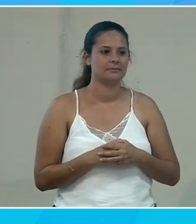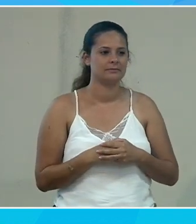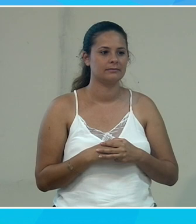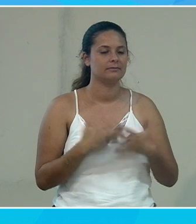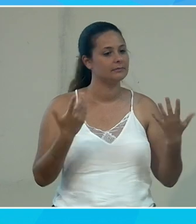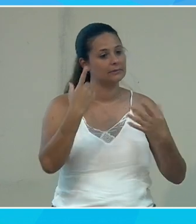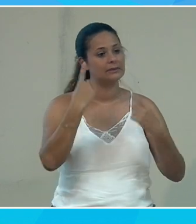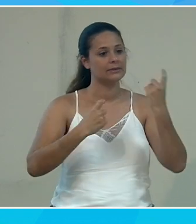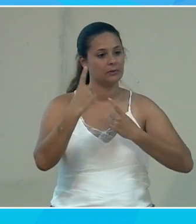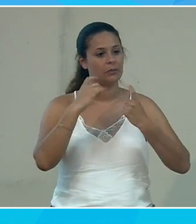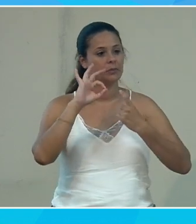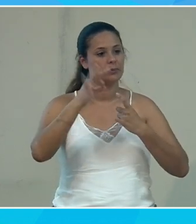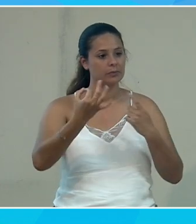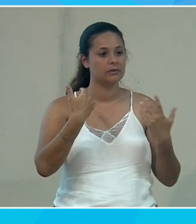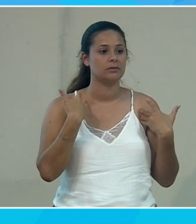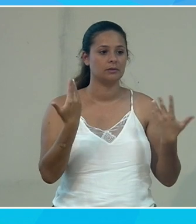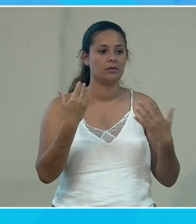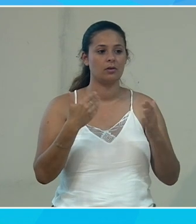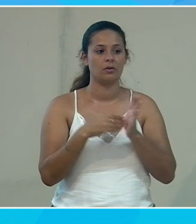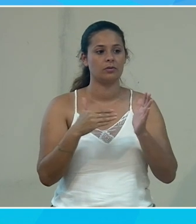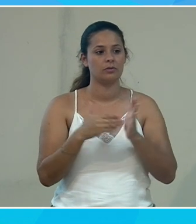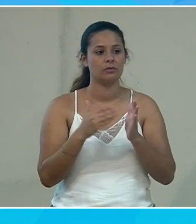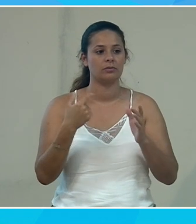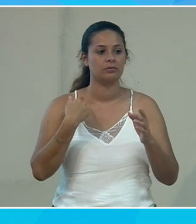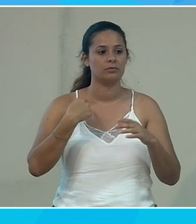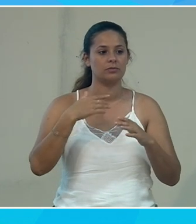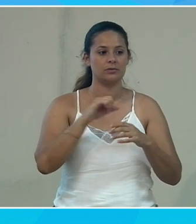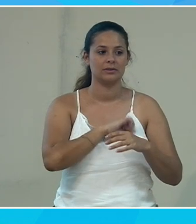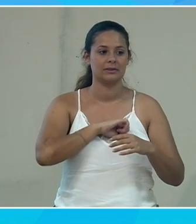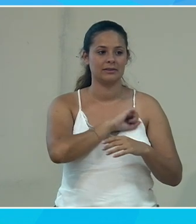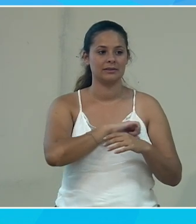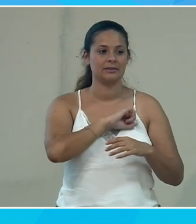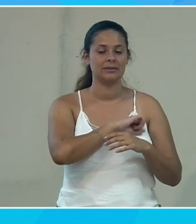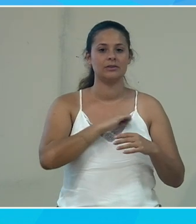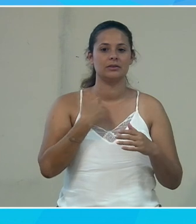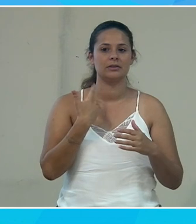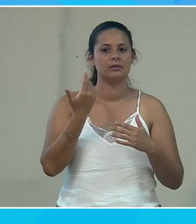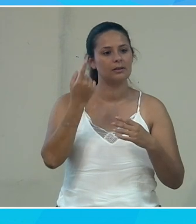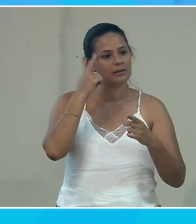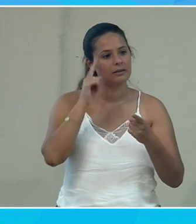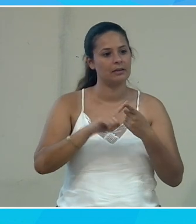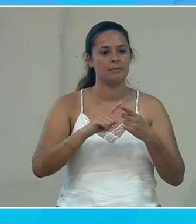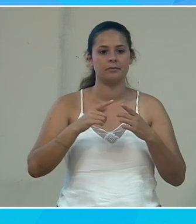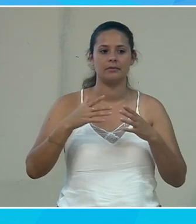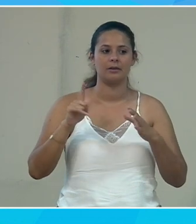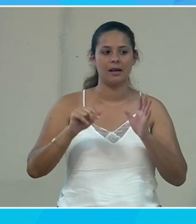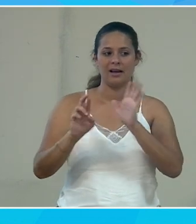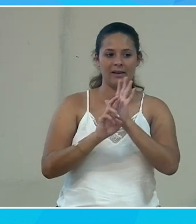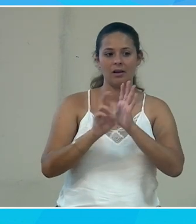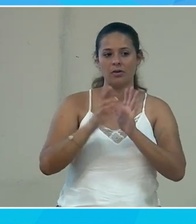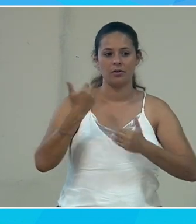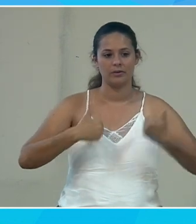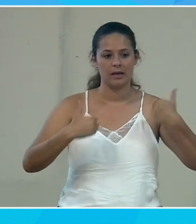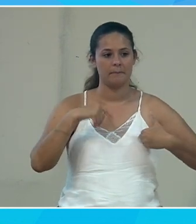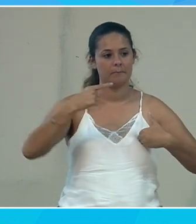donc des questions oui oui donc de nouveau Laure Benoussi je suis désolée mais comme je suis entourée de référentes handicap